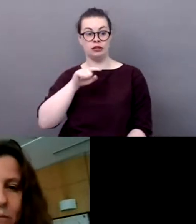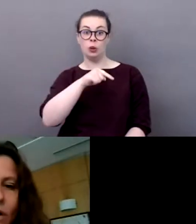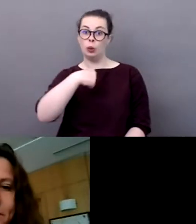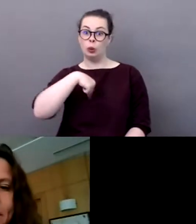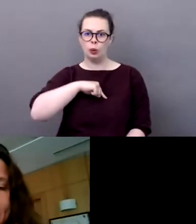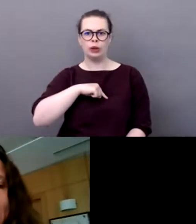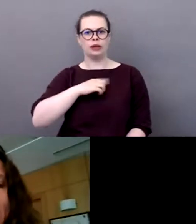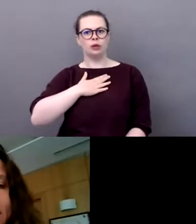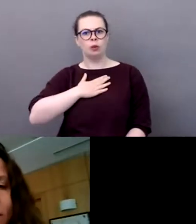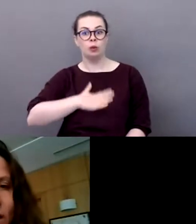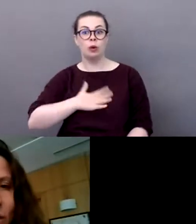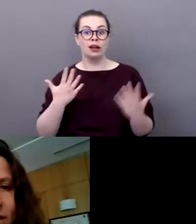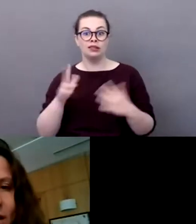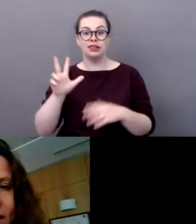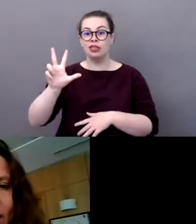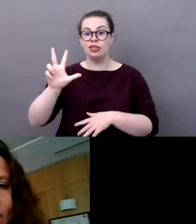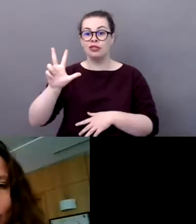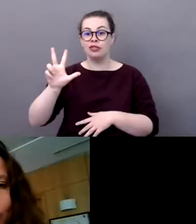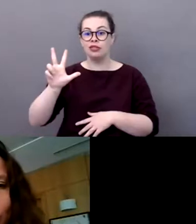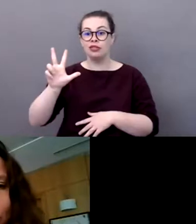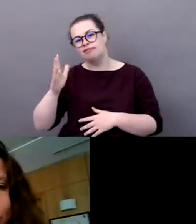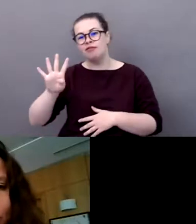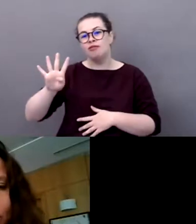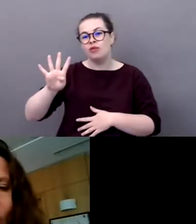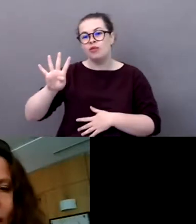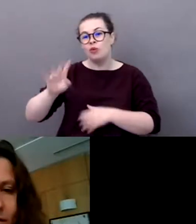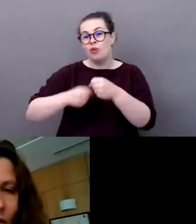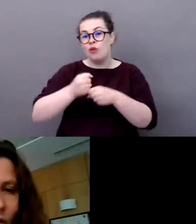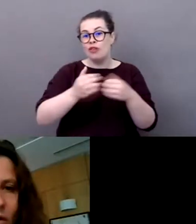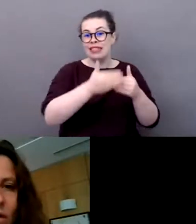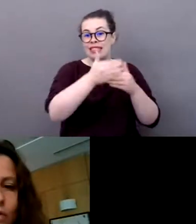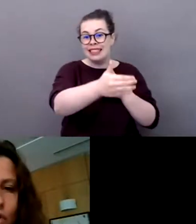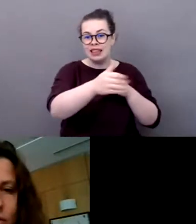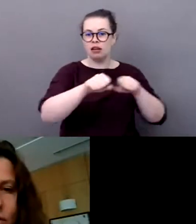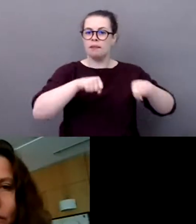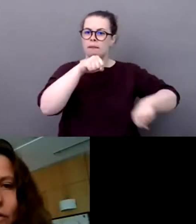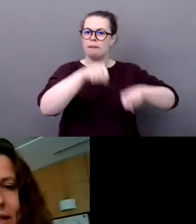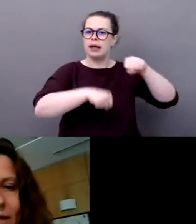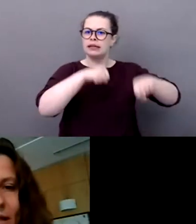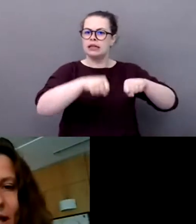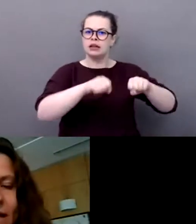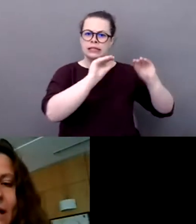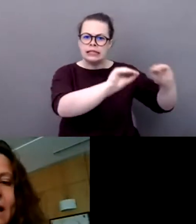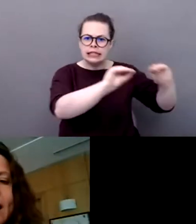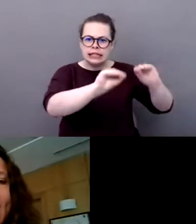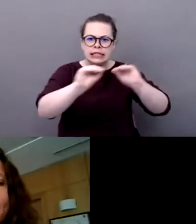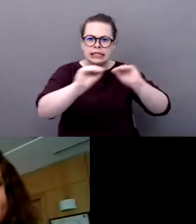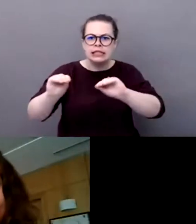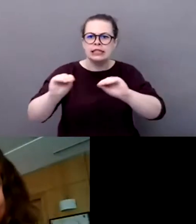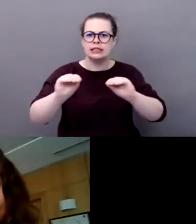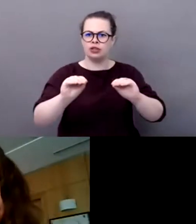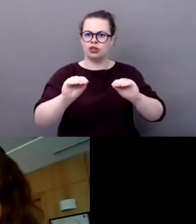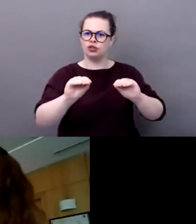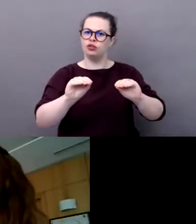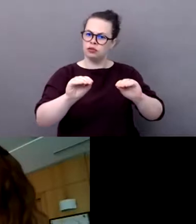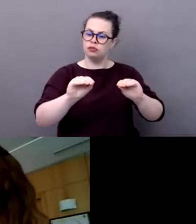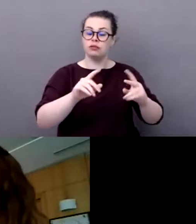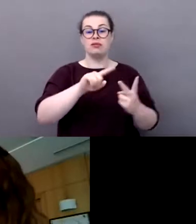avec un programme qui s'appelle l'aisance aquatique. Nous proposons dès 3-4 ans aux jeunes enfants de maternelle. Avec